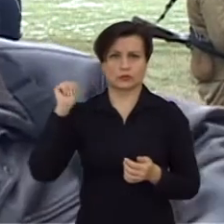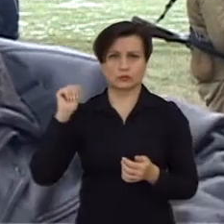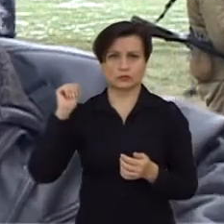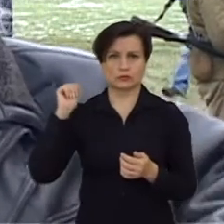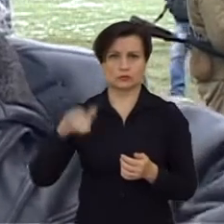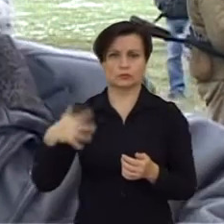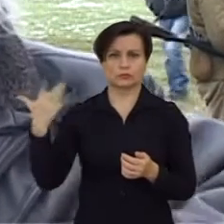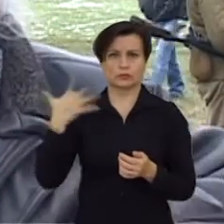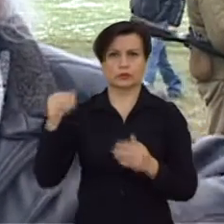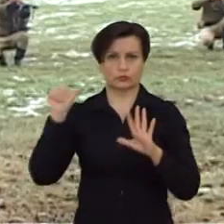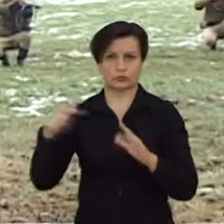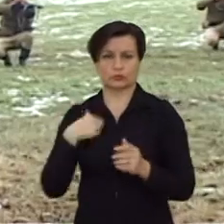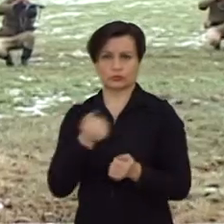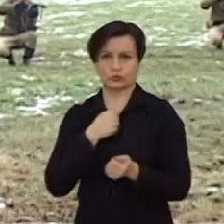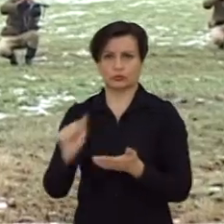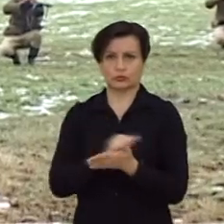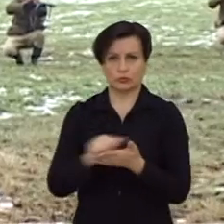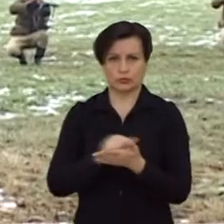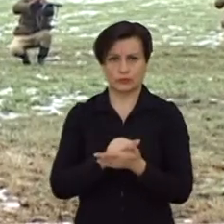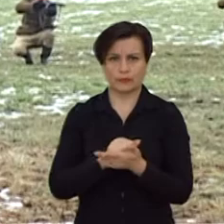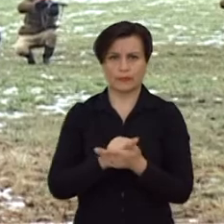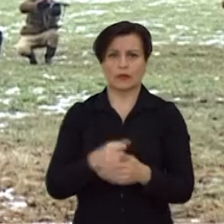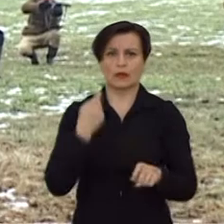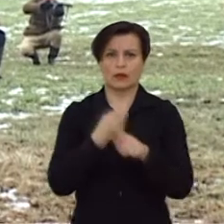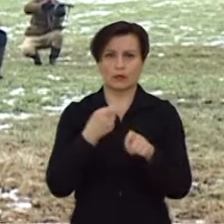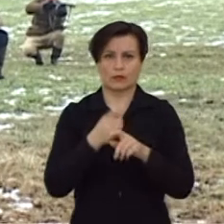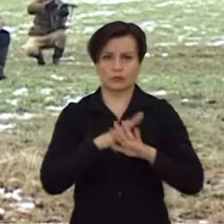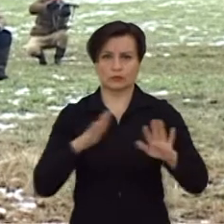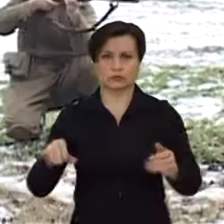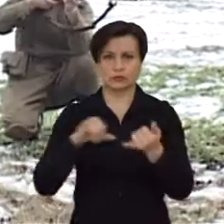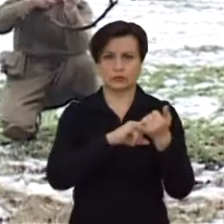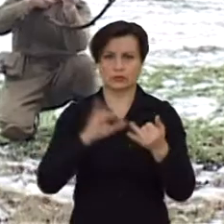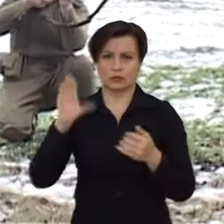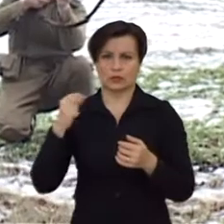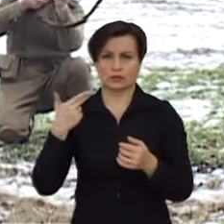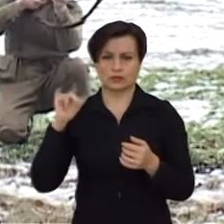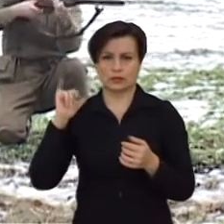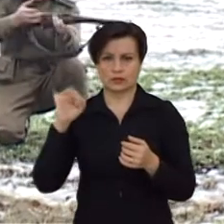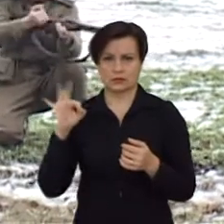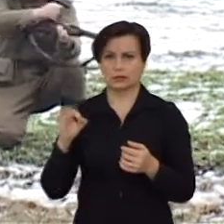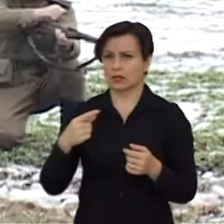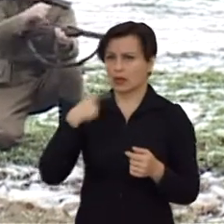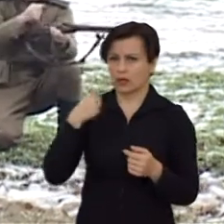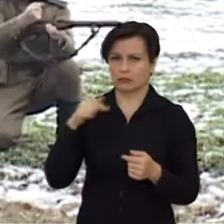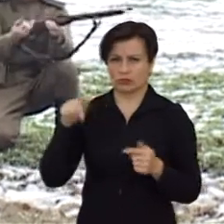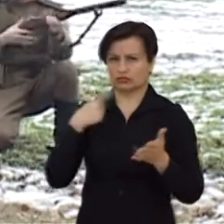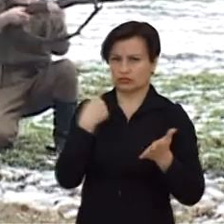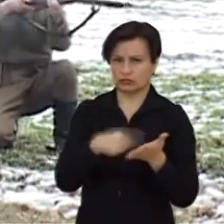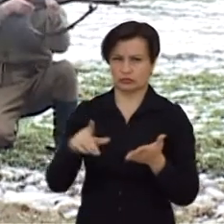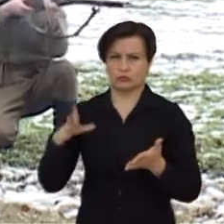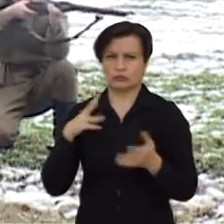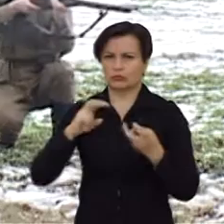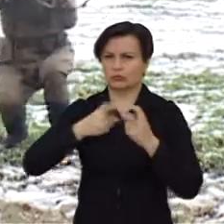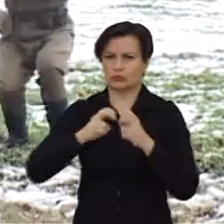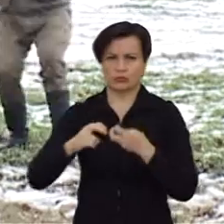tūkstančių, turi dokumentus. Kėdainių krašto muzeaus istorikas Vaidas Banys akcentavo, kad šį išdavystę turėjo didžiuliu pasiekmiu